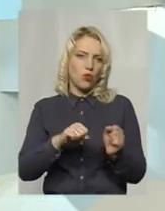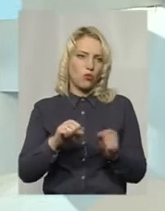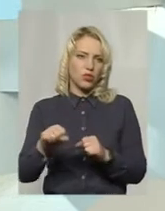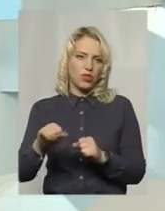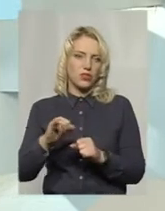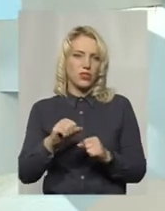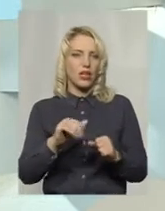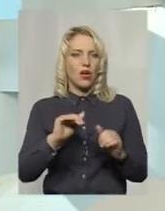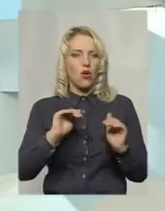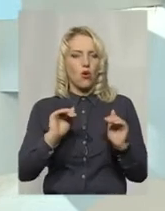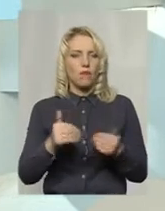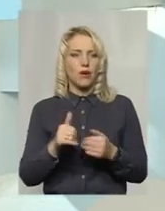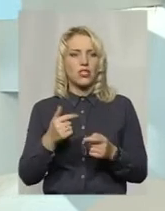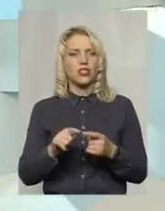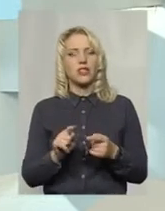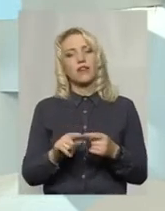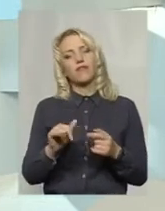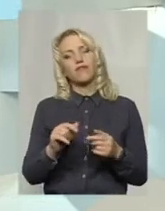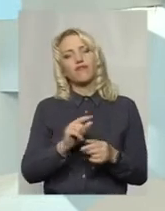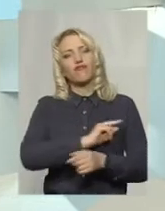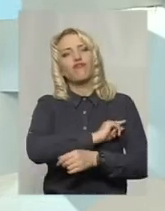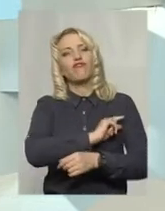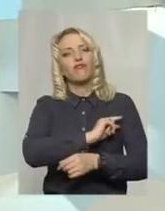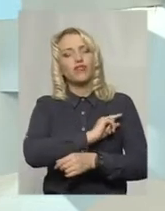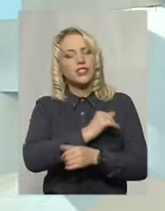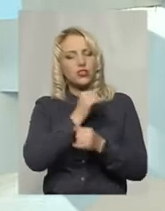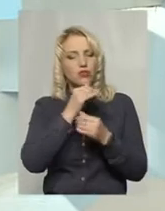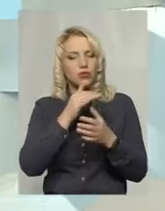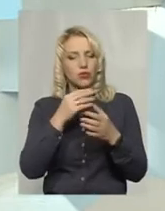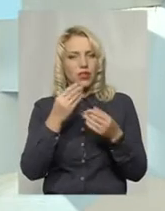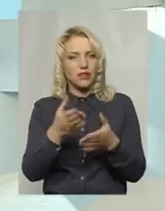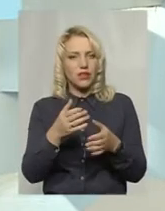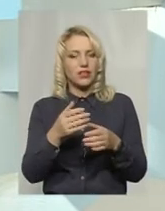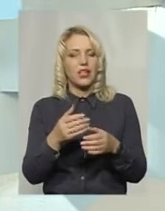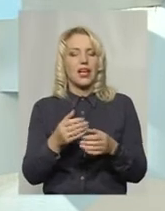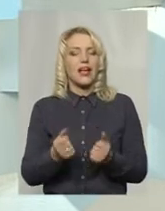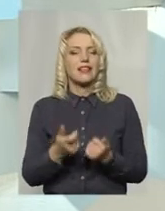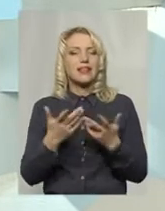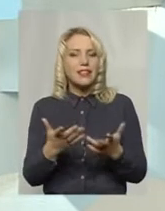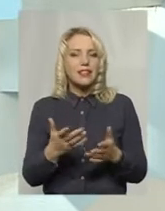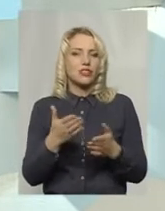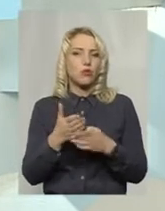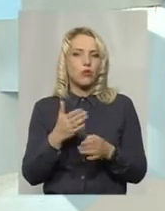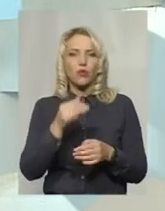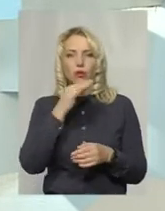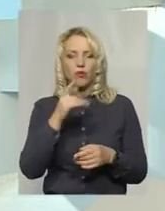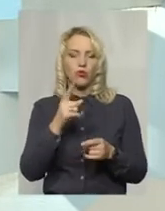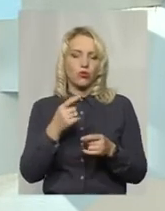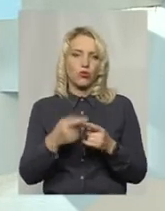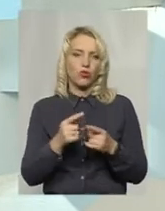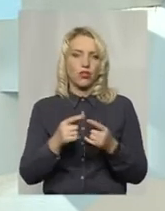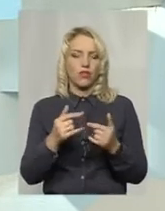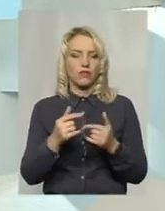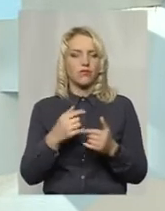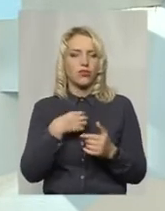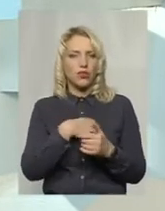обмежена в ліжках і фізично надавати допомогу великій кількості пацієнтів не могла. Тому ми плануємо її особливо розширити,